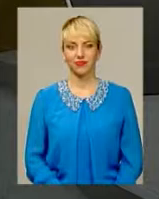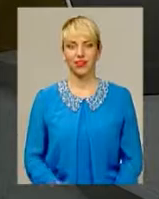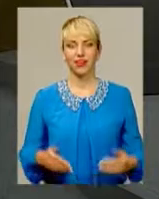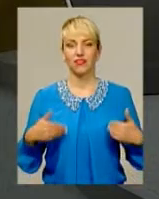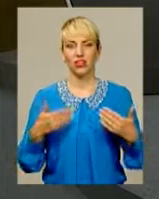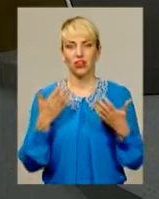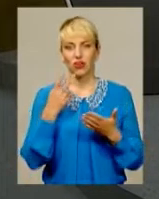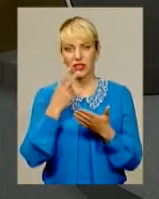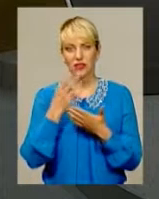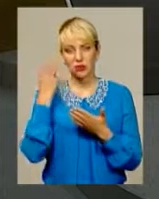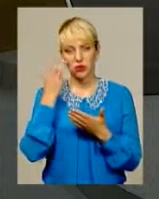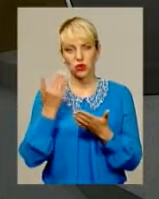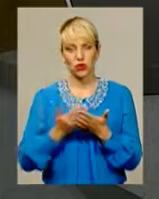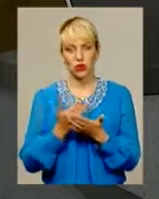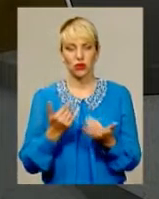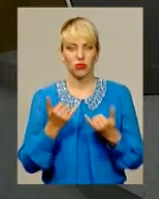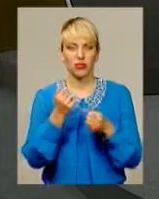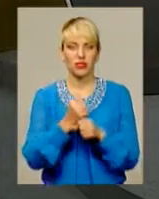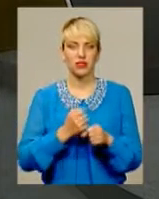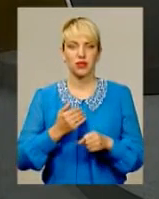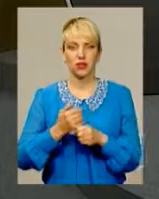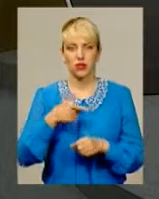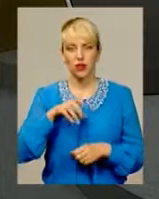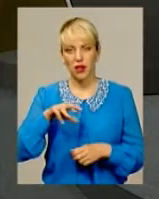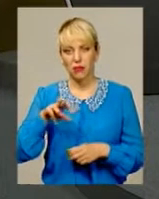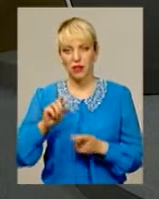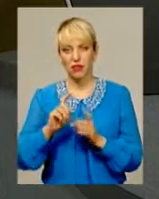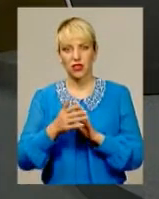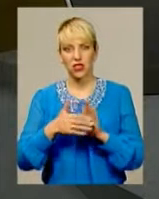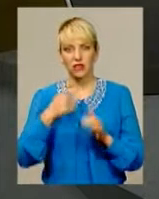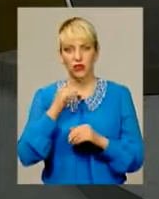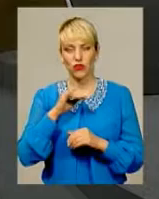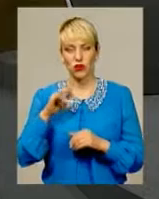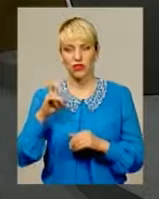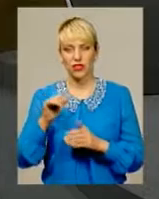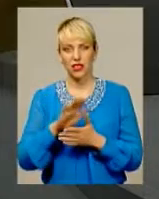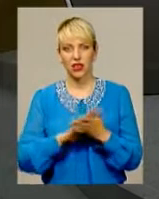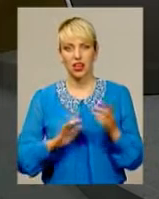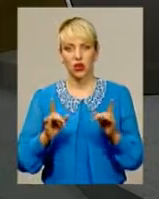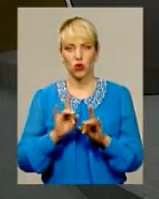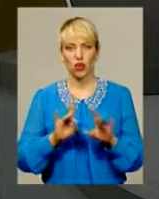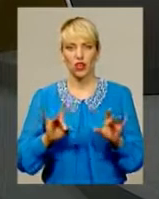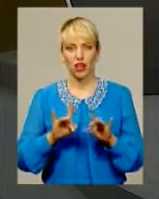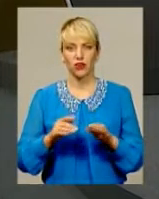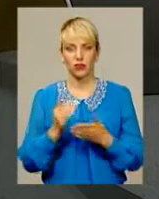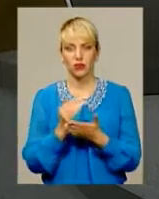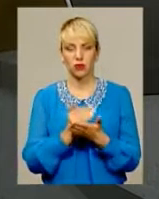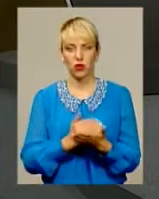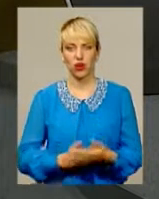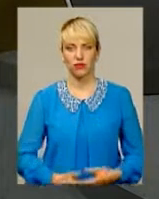Вітаю! ефірі «Подільська панорама». У студії працюють Анна Герман та Оксана Фіновська. Далі короткий анонс програми.